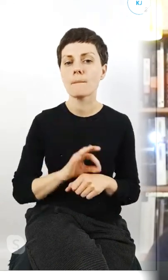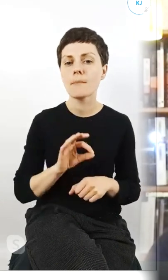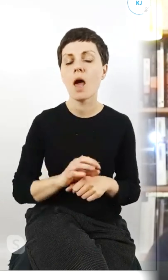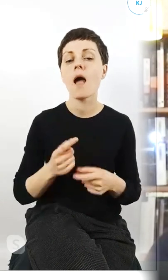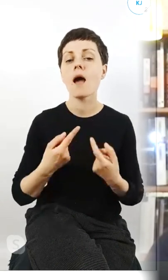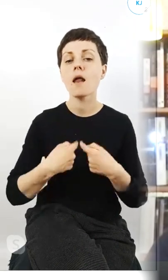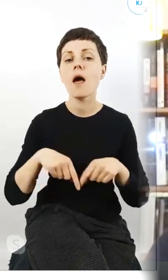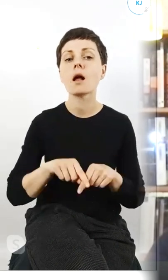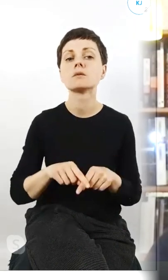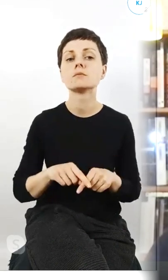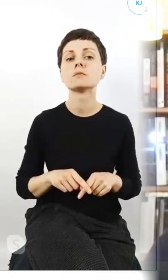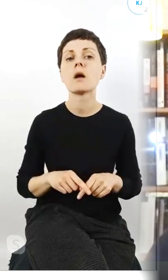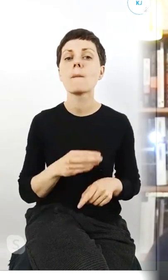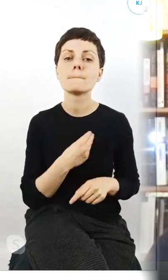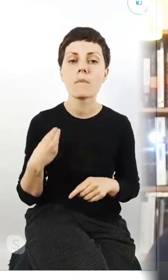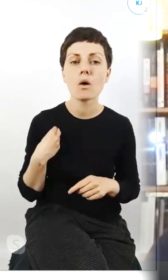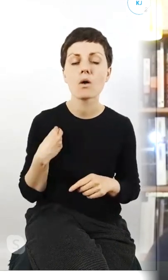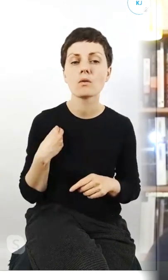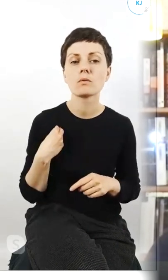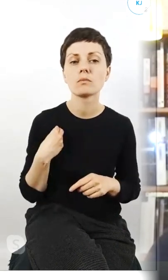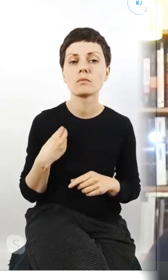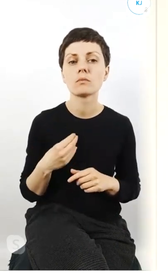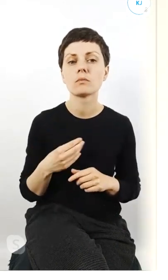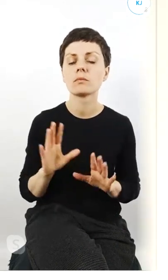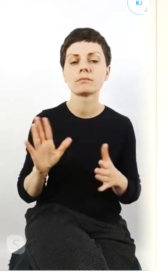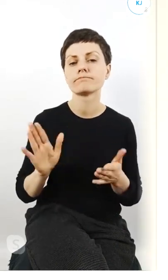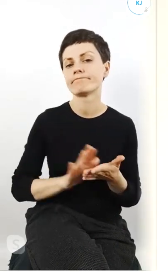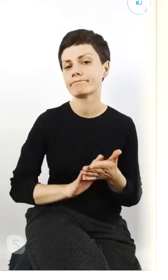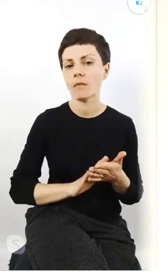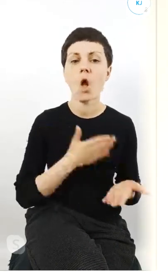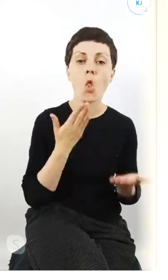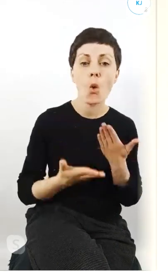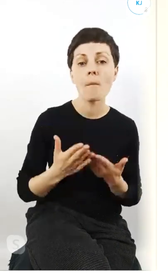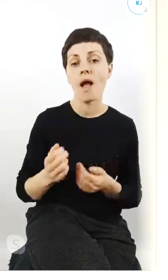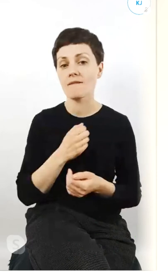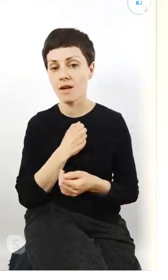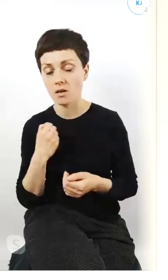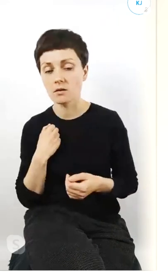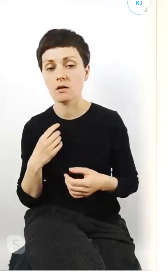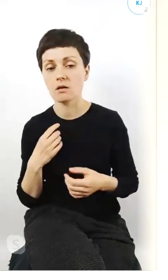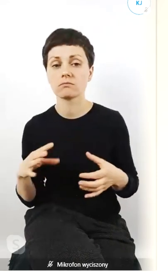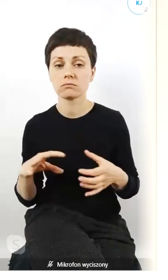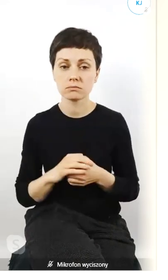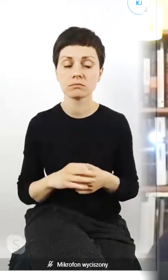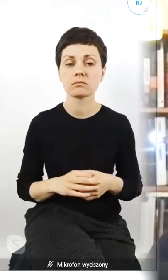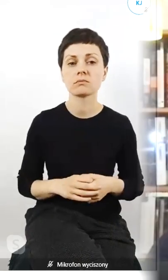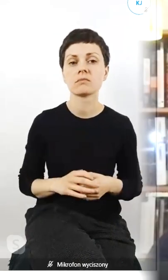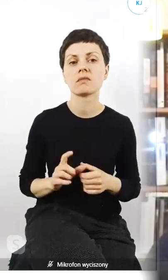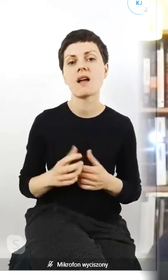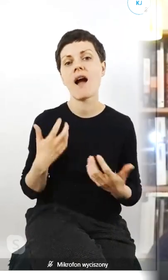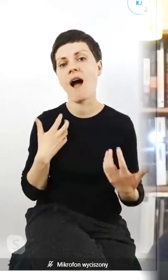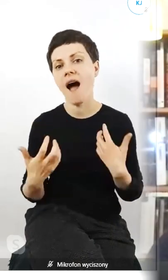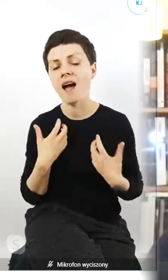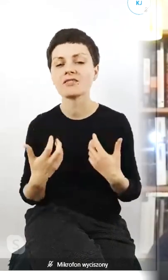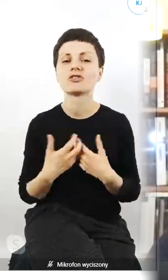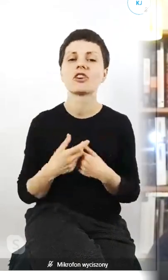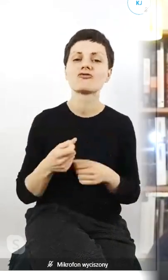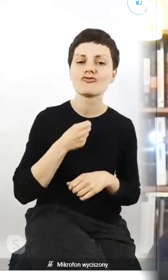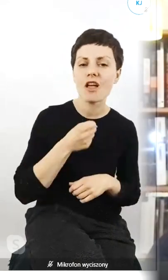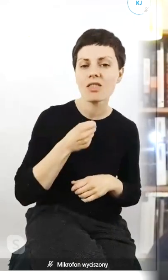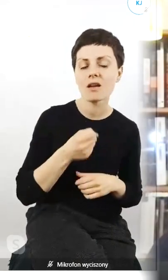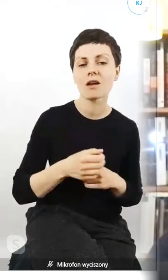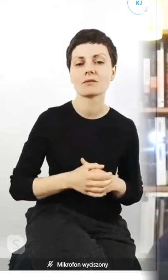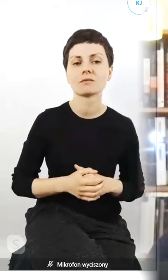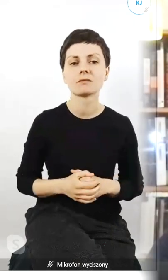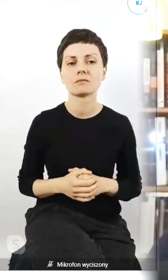polsko przepraszam lubelsko warszawsko i artystyczno dziennikarskie